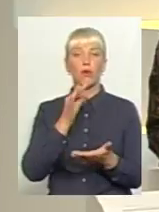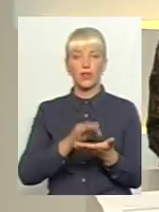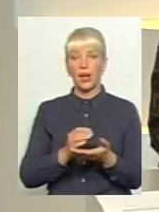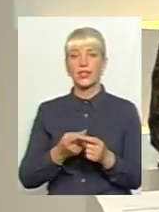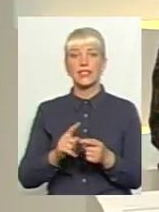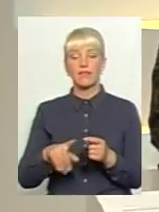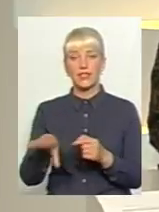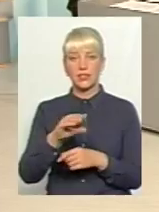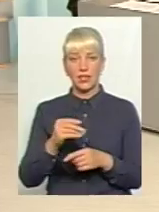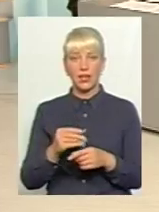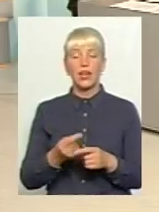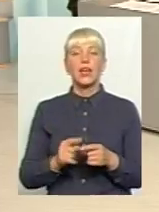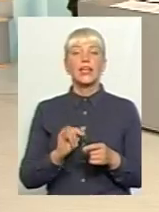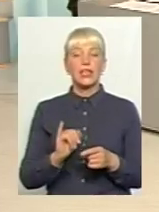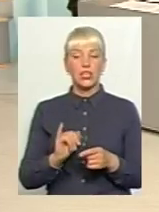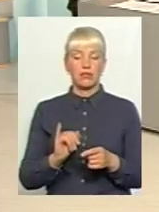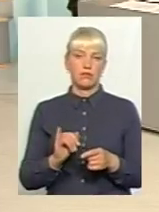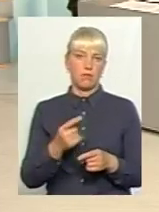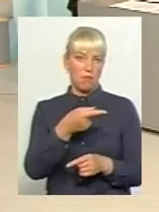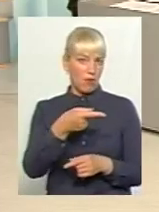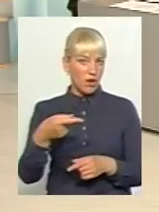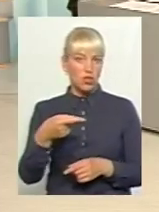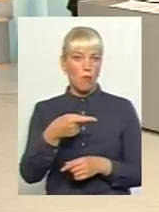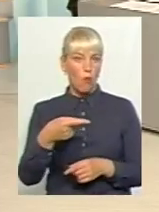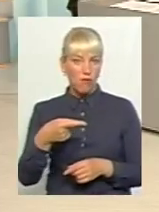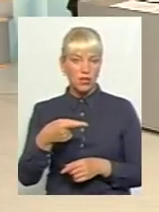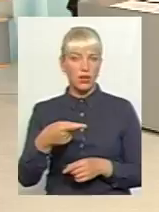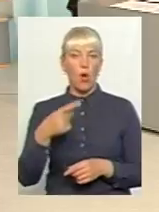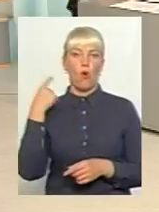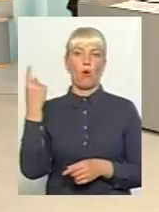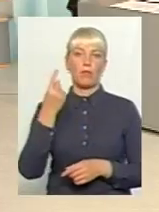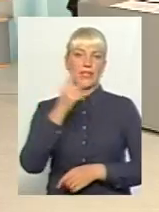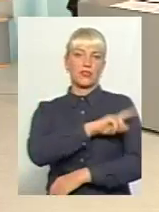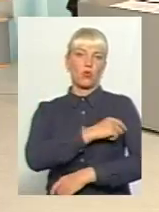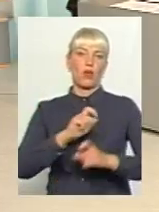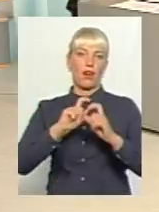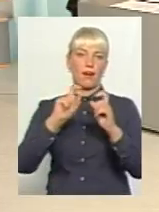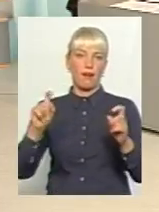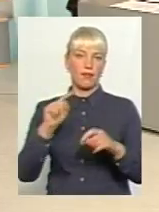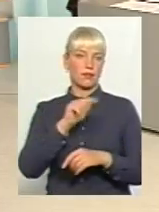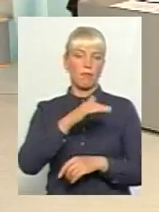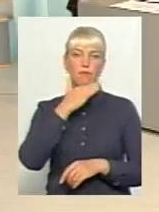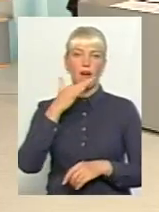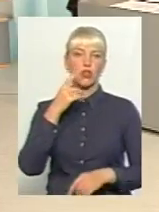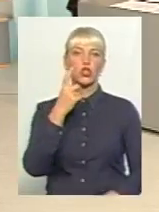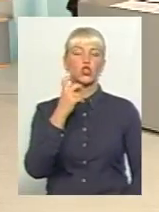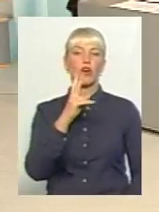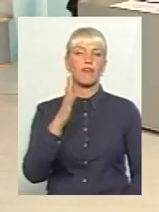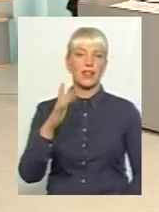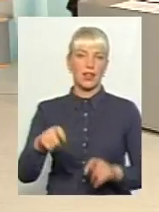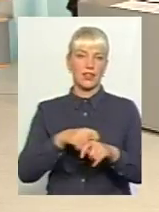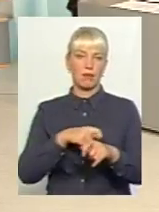І, звичайно, за те, що перший поверх обласної лікарні, дуже багато, понад 100 квадратів,